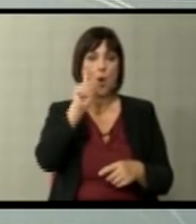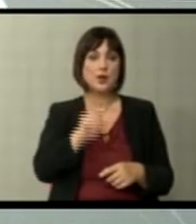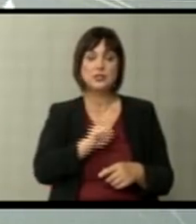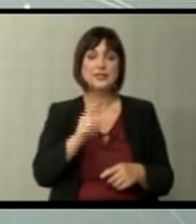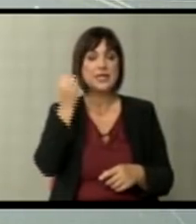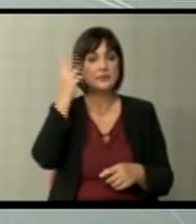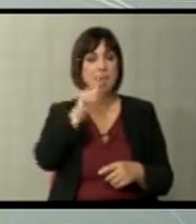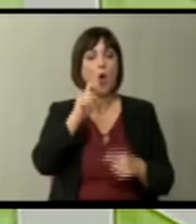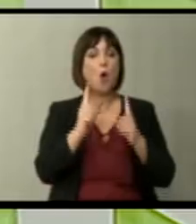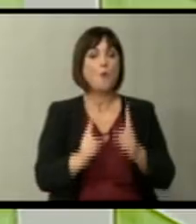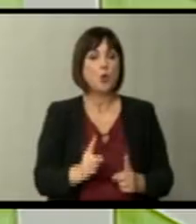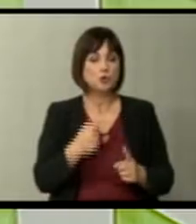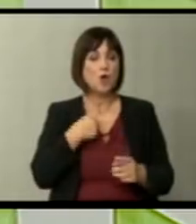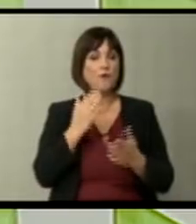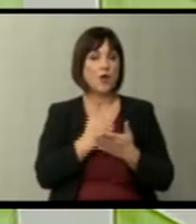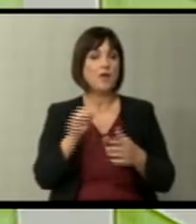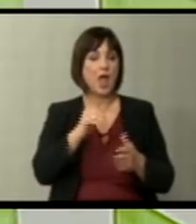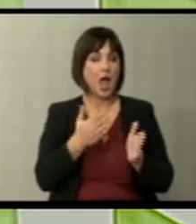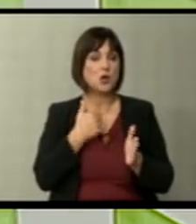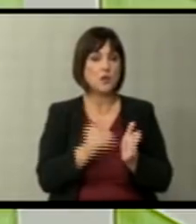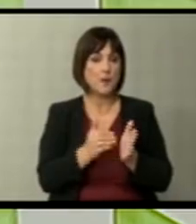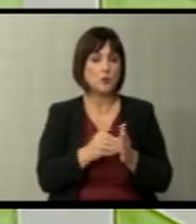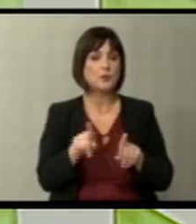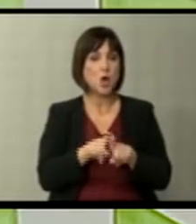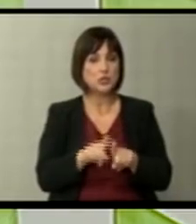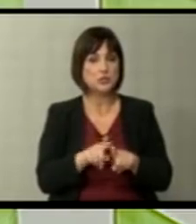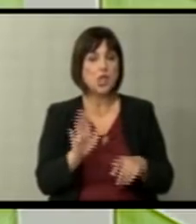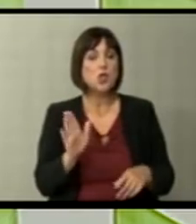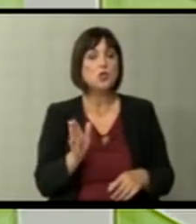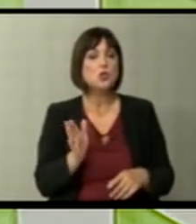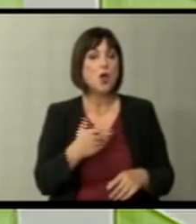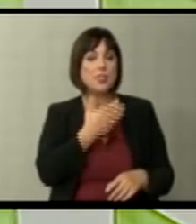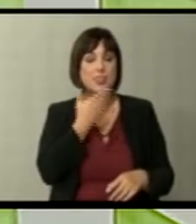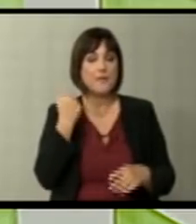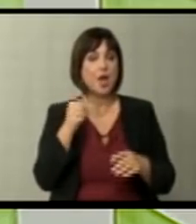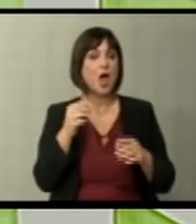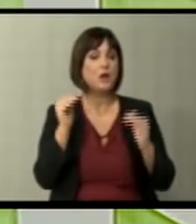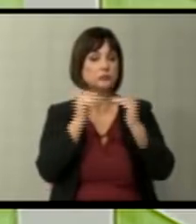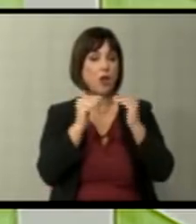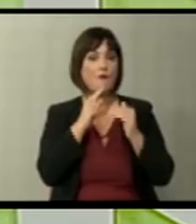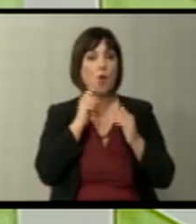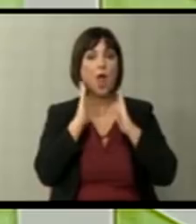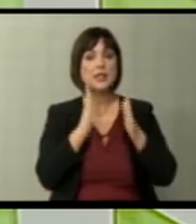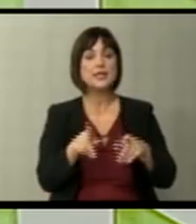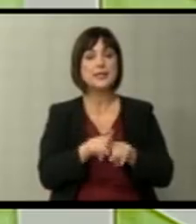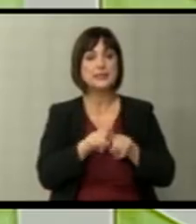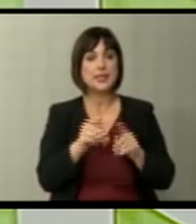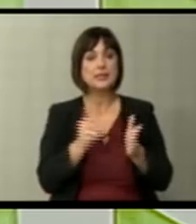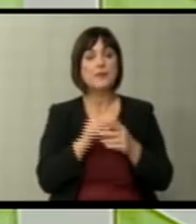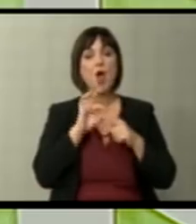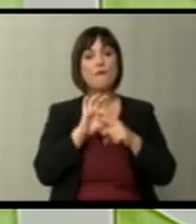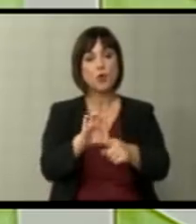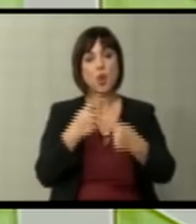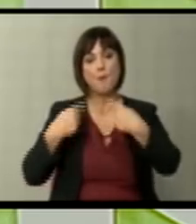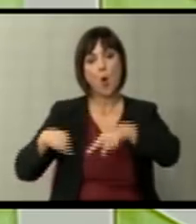се измислено прашање. Постоји консенсус во иво дека има потреба од истите, меѓутоа нема консенсус во која насока истите требат да водат